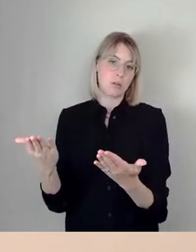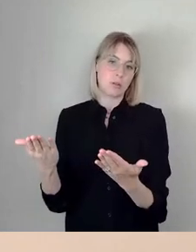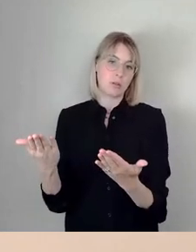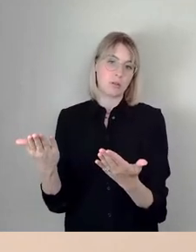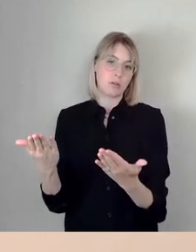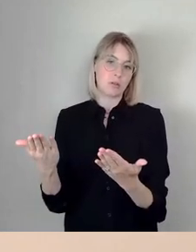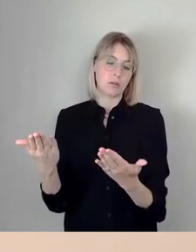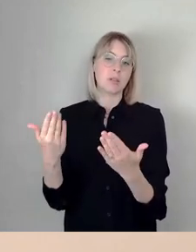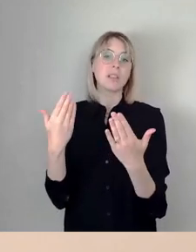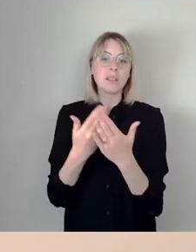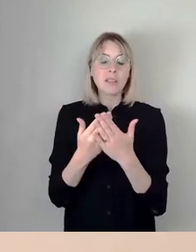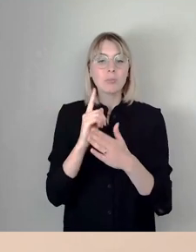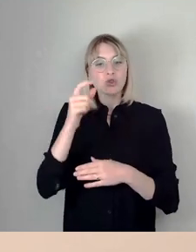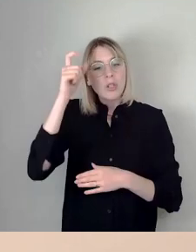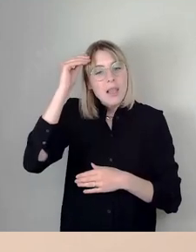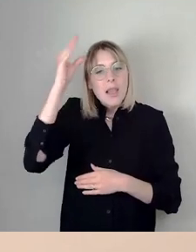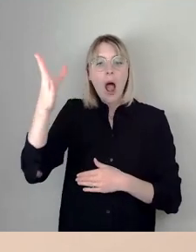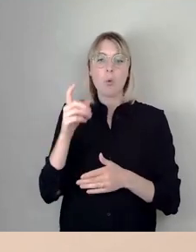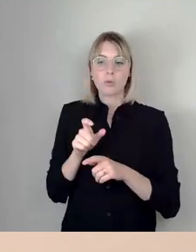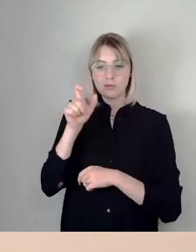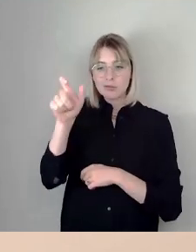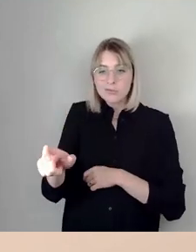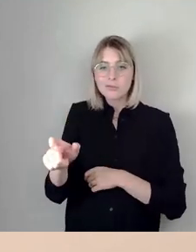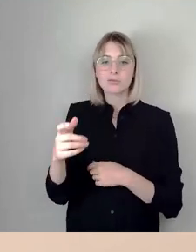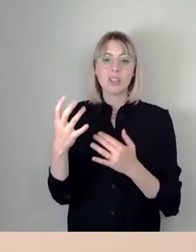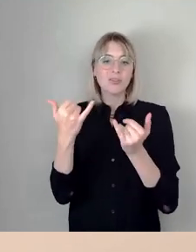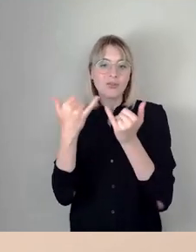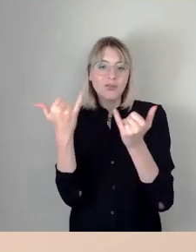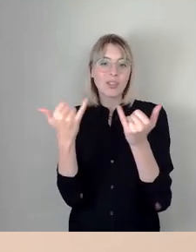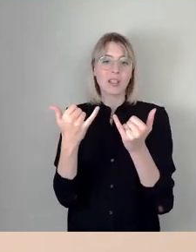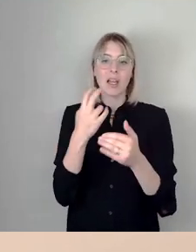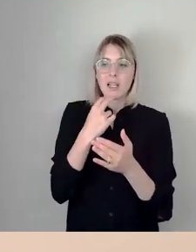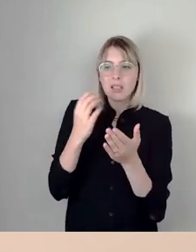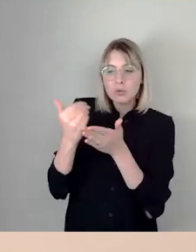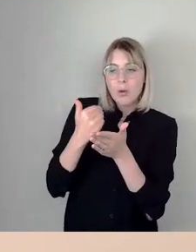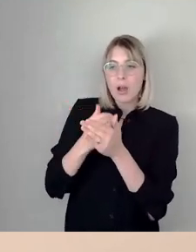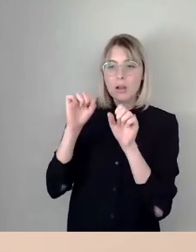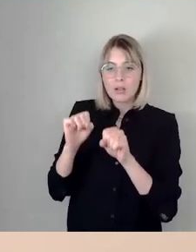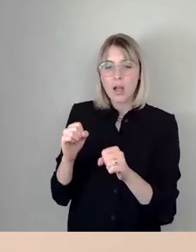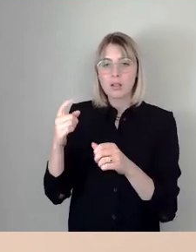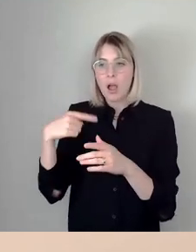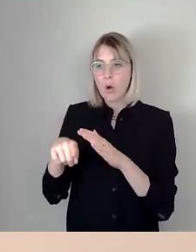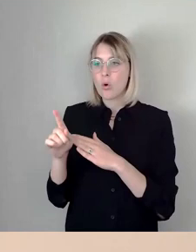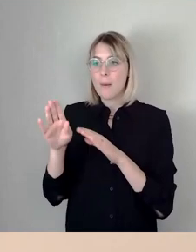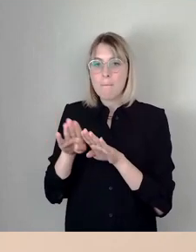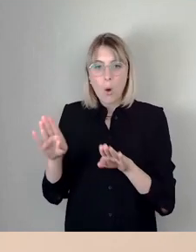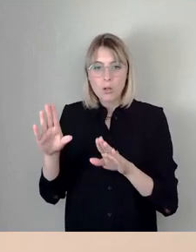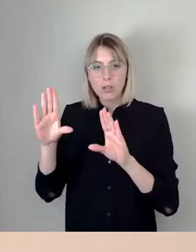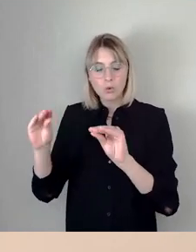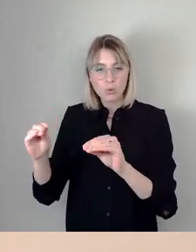so klug investieren, dass ich nicht ausbordende Nutzungskosten habe, in Form von Betriebskosten,